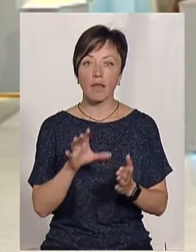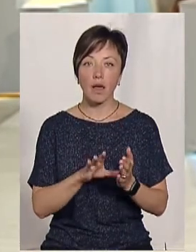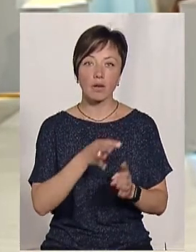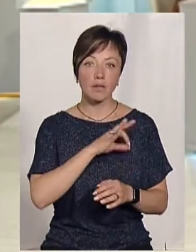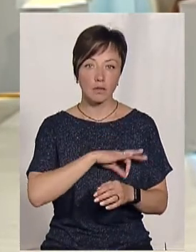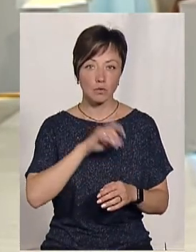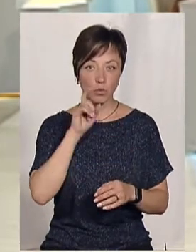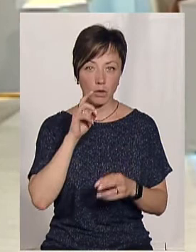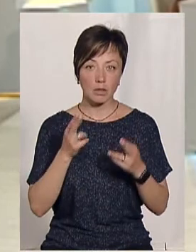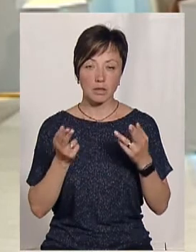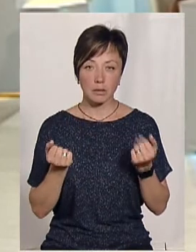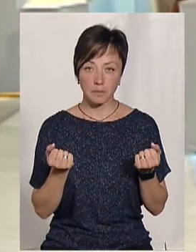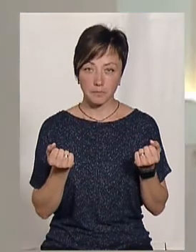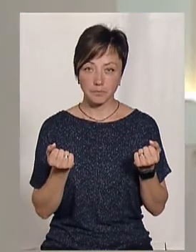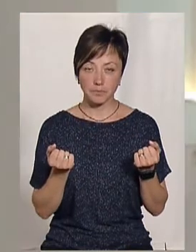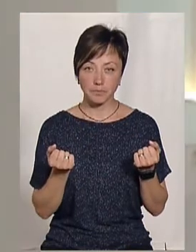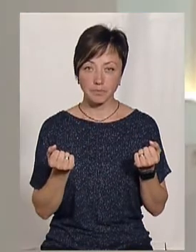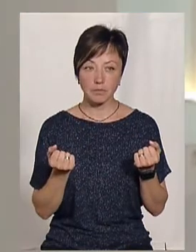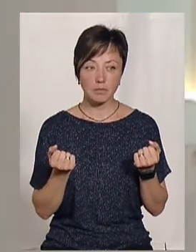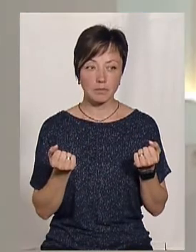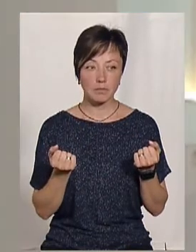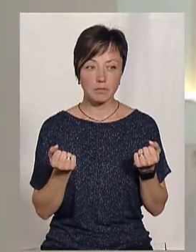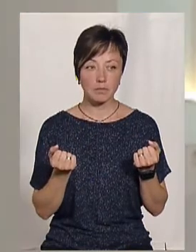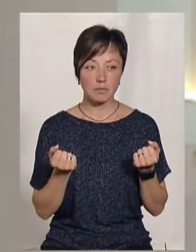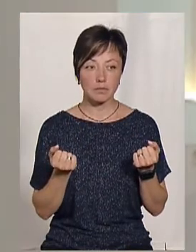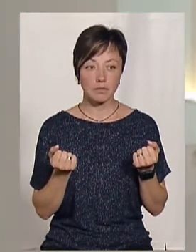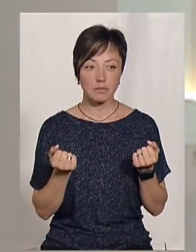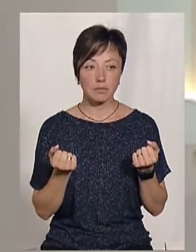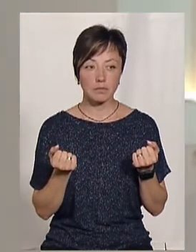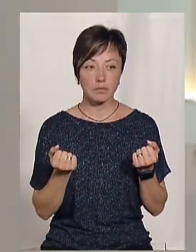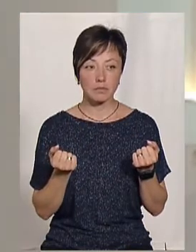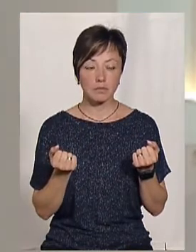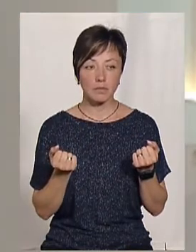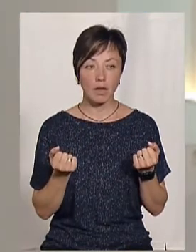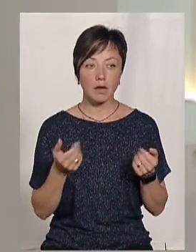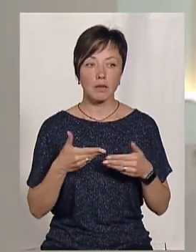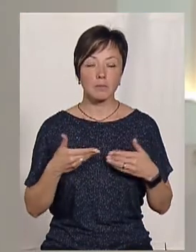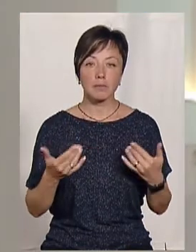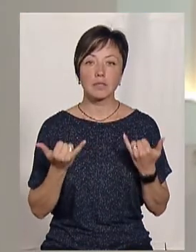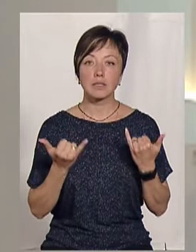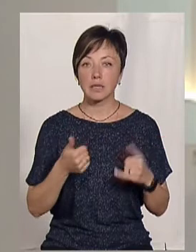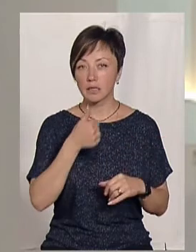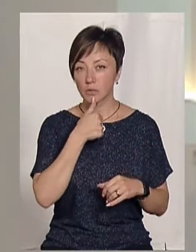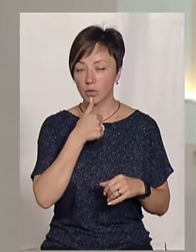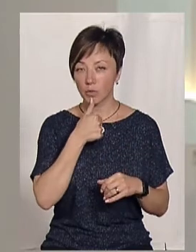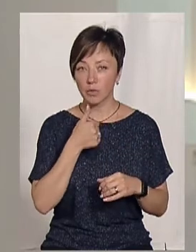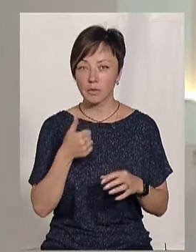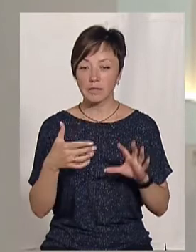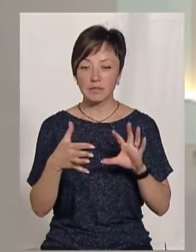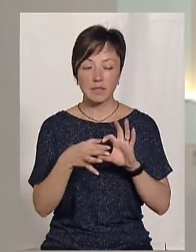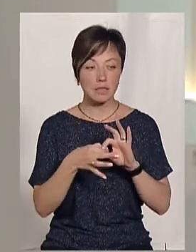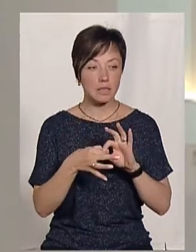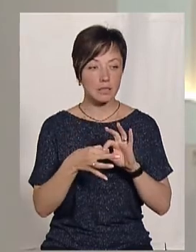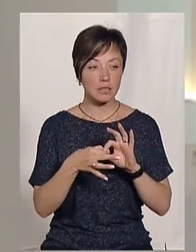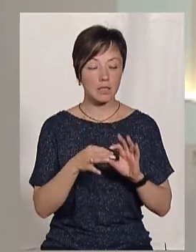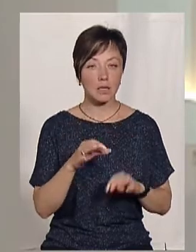України у нас в Україні. Ми зараз спробуємо зв'язатися